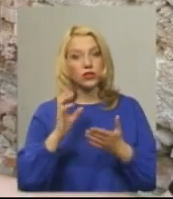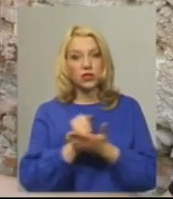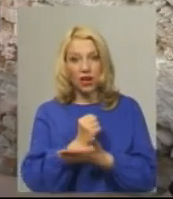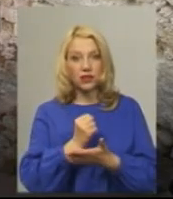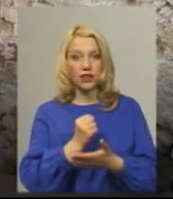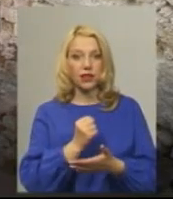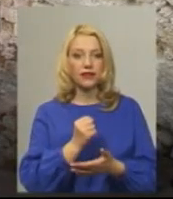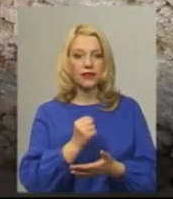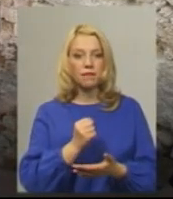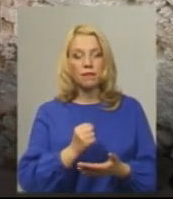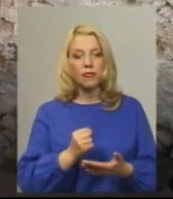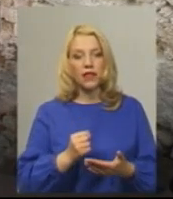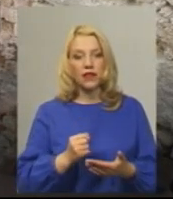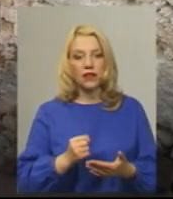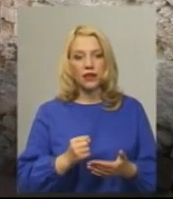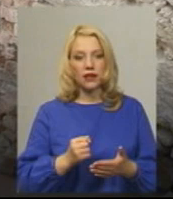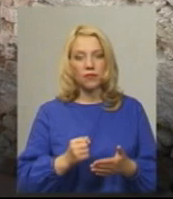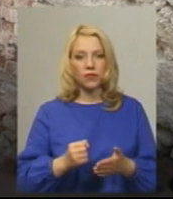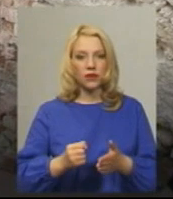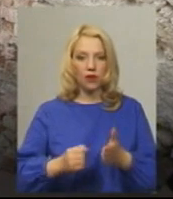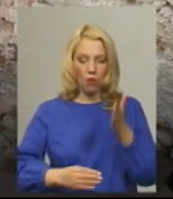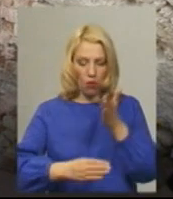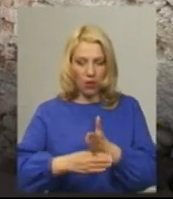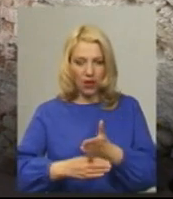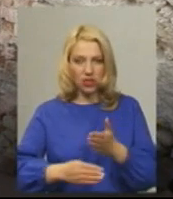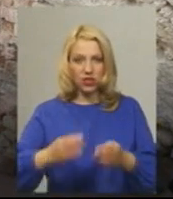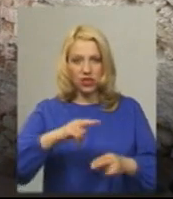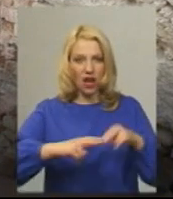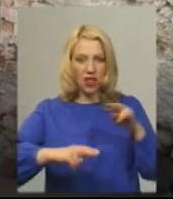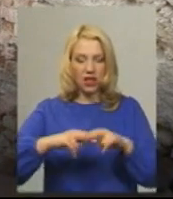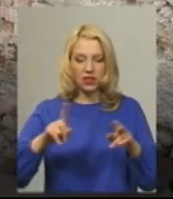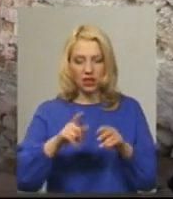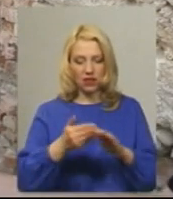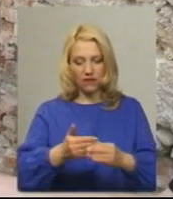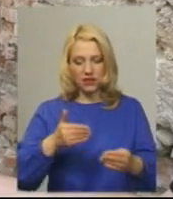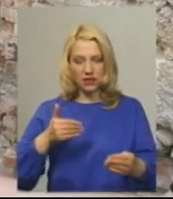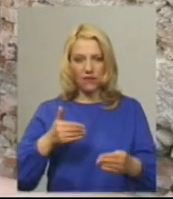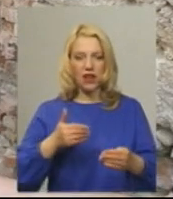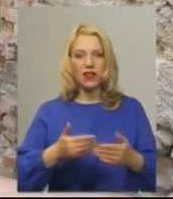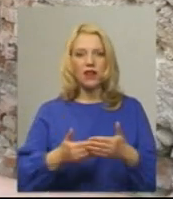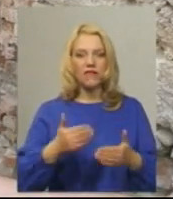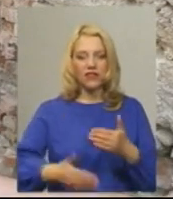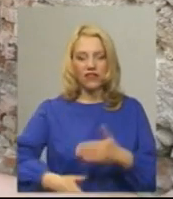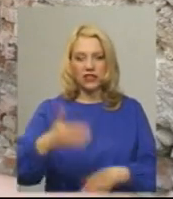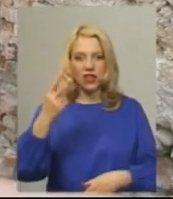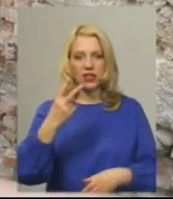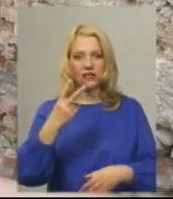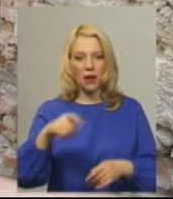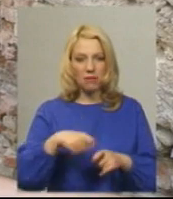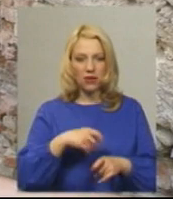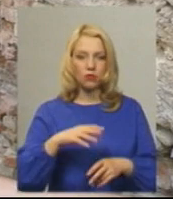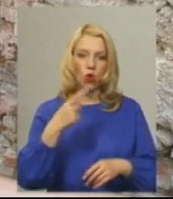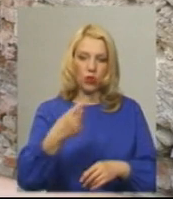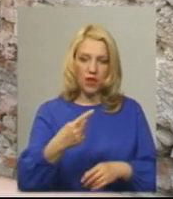поперечні кладки, які відставали від фасада приблизно на два метри. Спочатку одна,